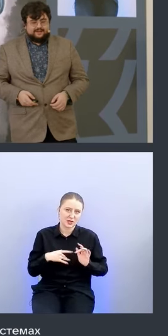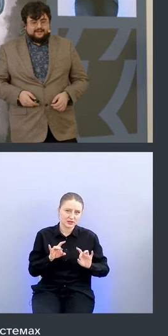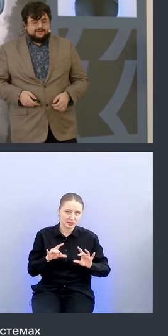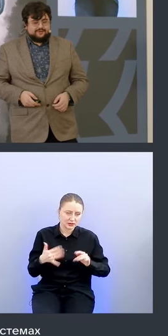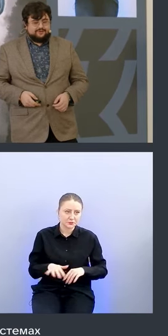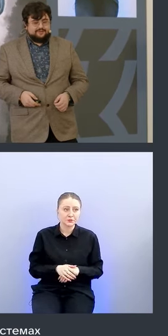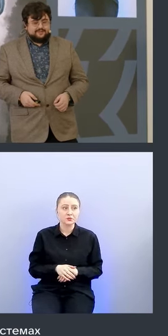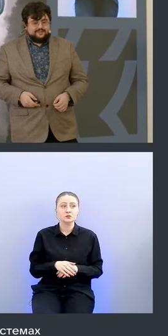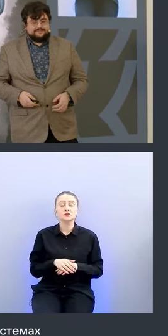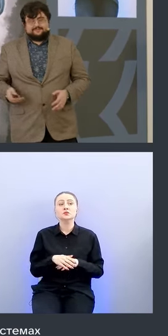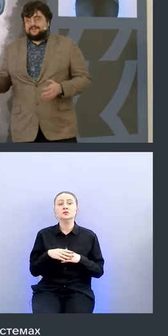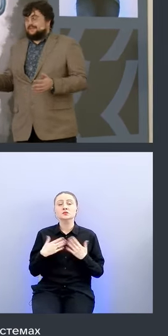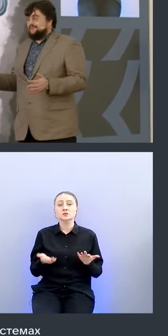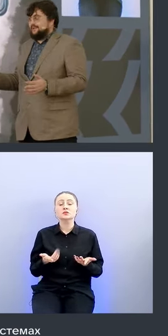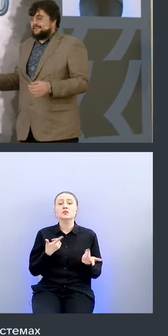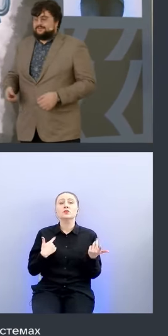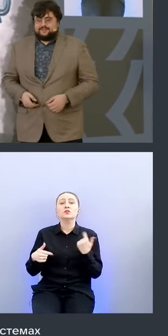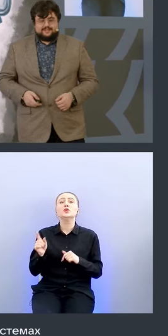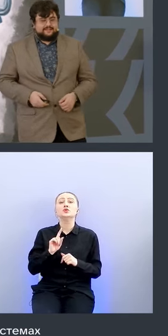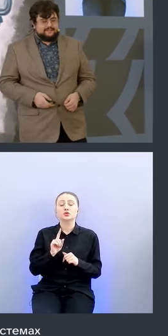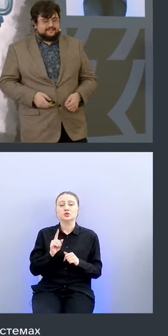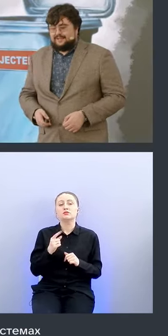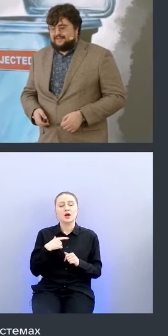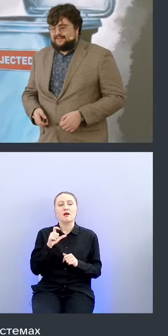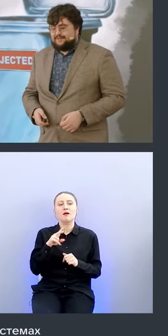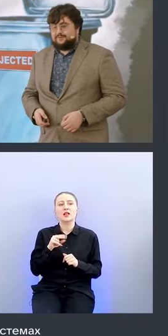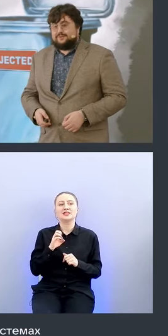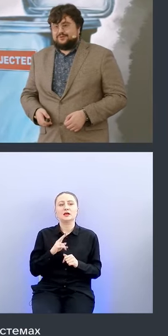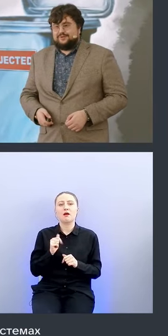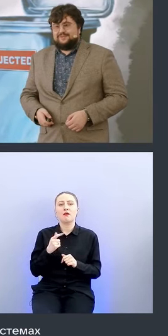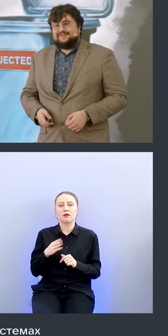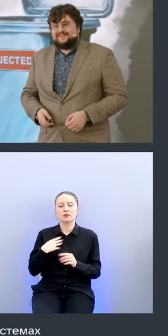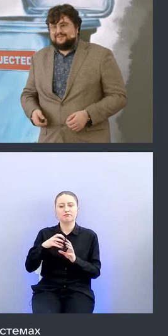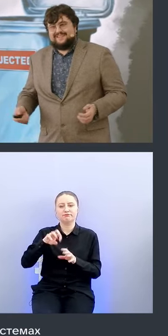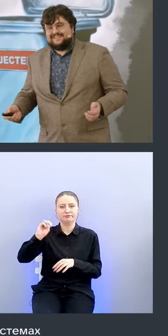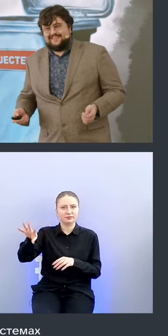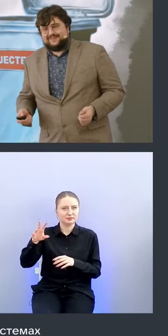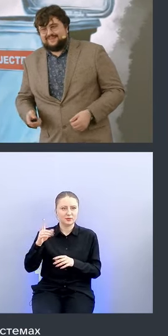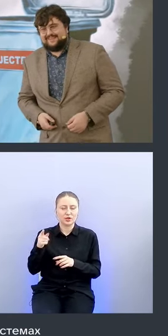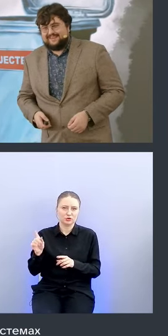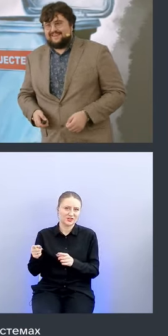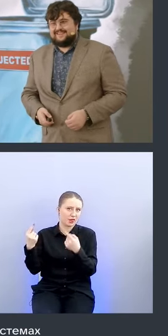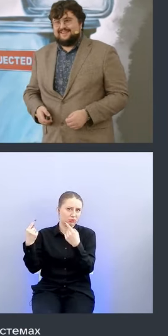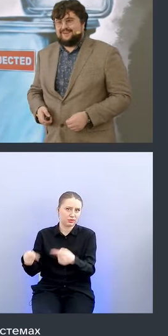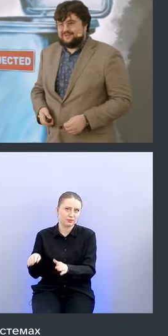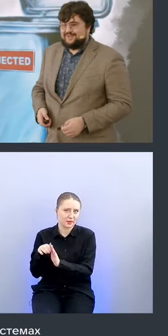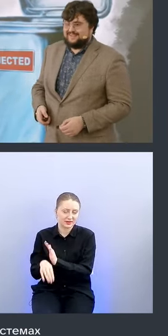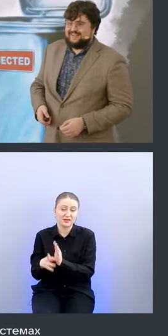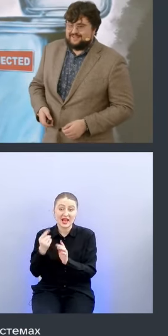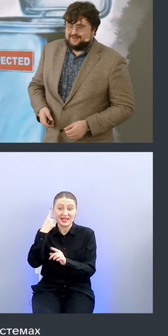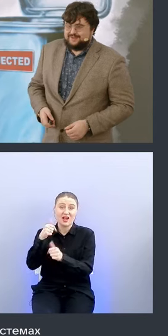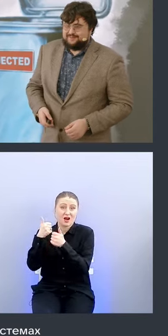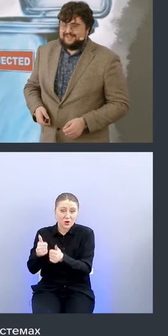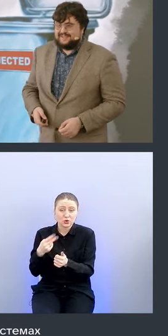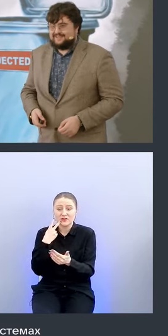что мы такие мы отказываемся от elastic агента ну потому что он полетел то есть да идея хорошая